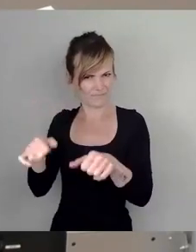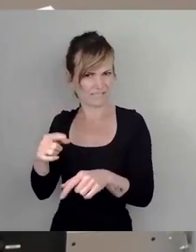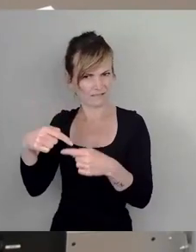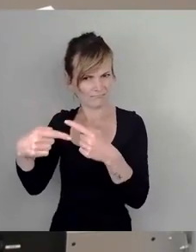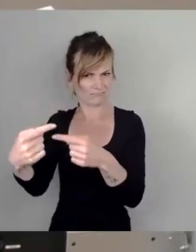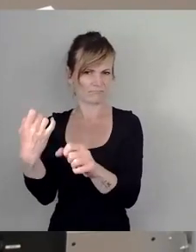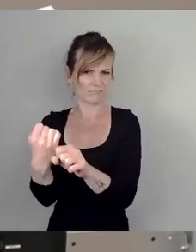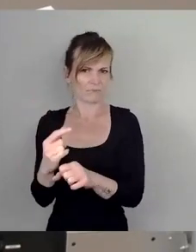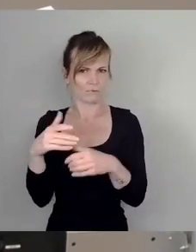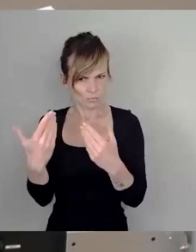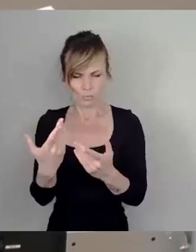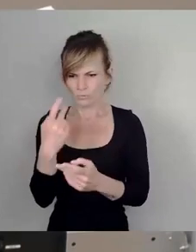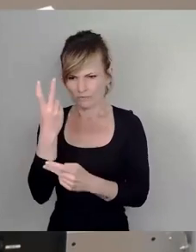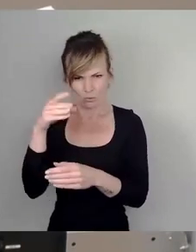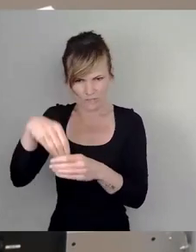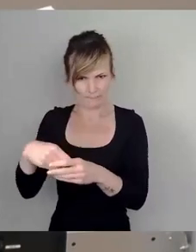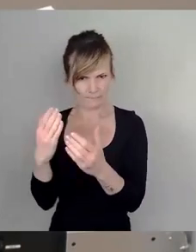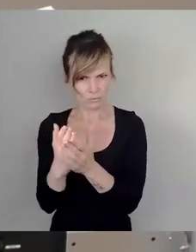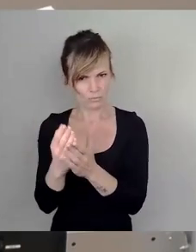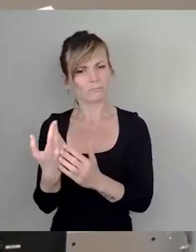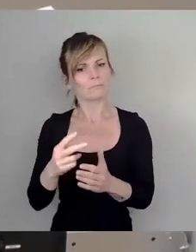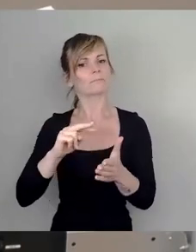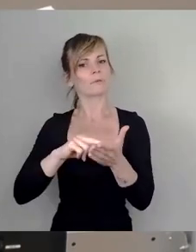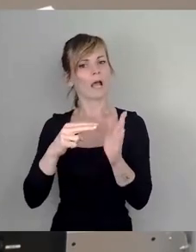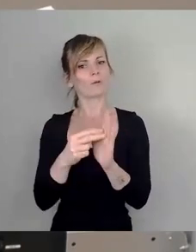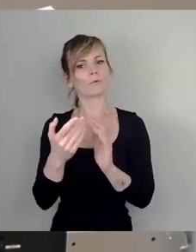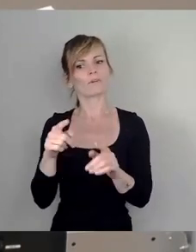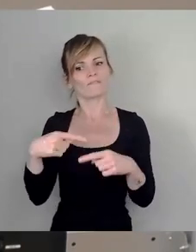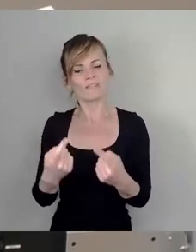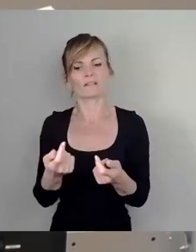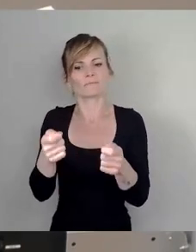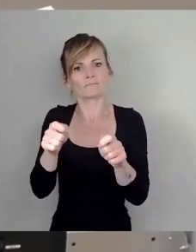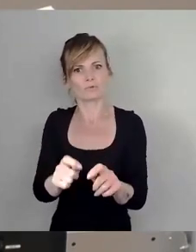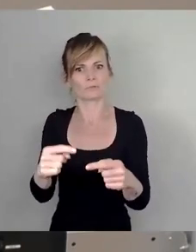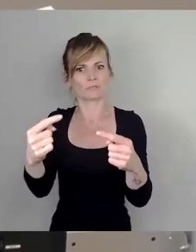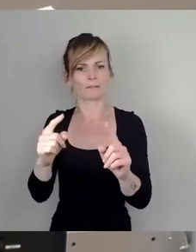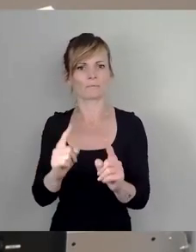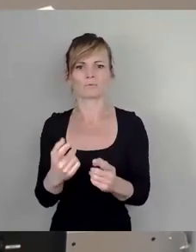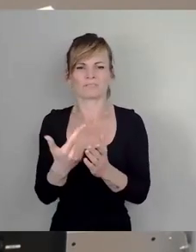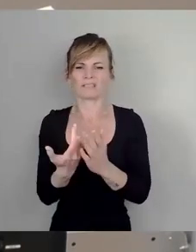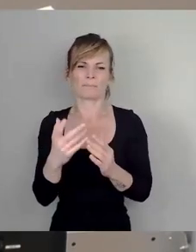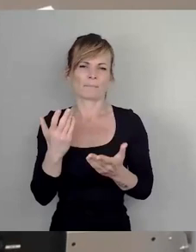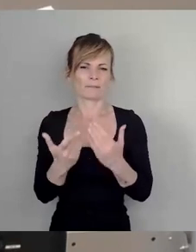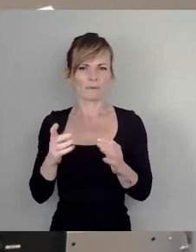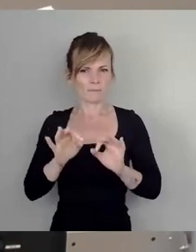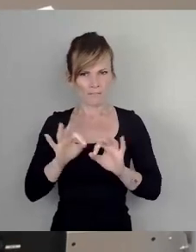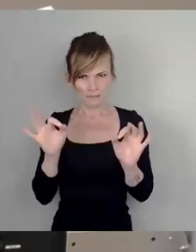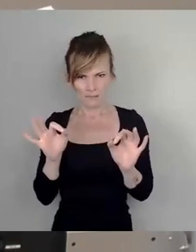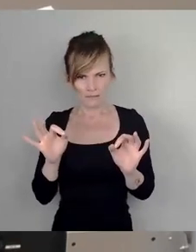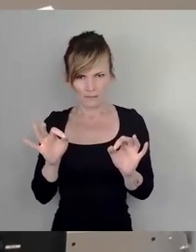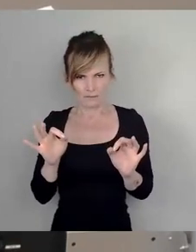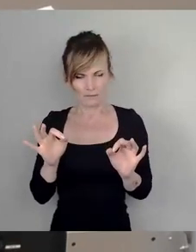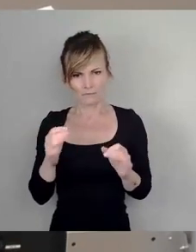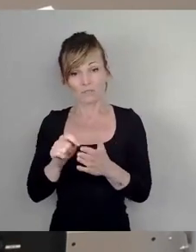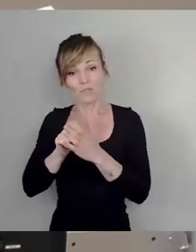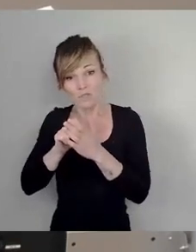Es wird dann so werden. Außerdem müssten wir die Planung sowieso erst wieder beschließen. Insofern ist es manchmal besser, was gestrichen ist,